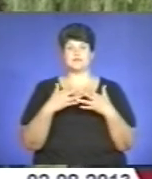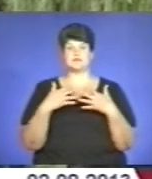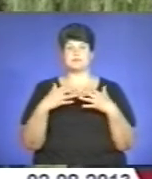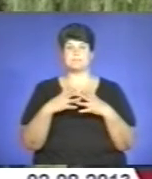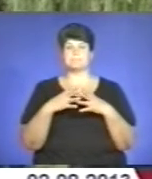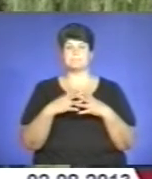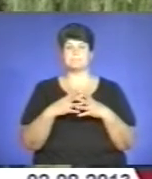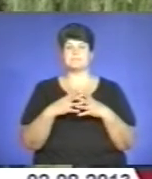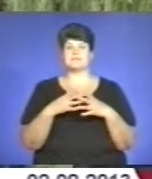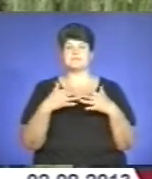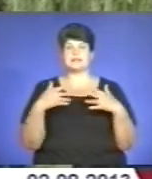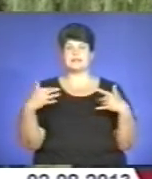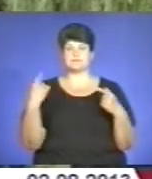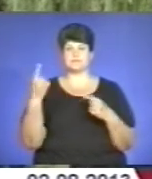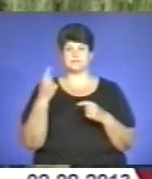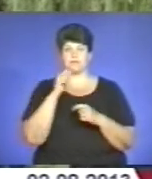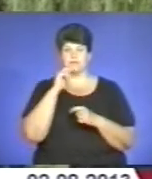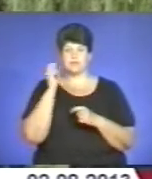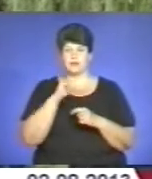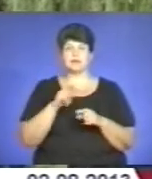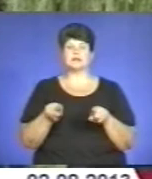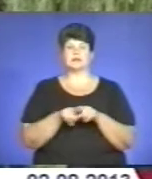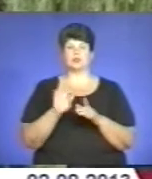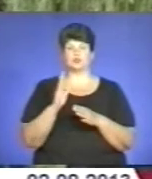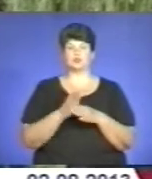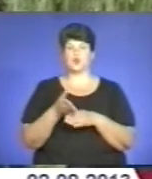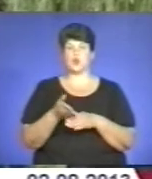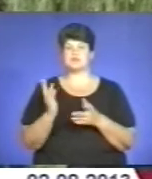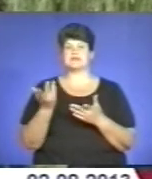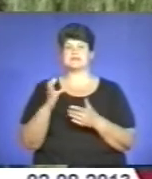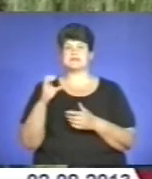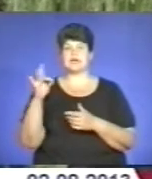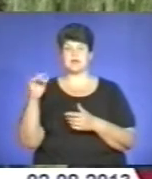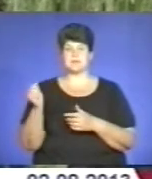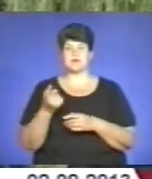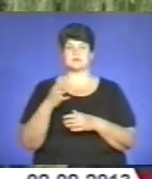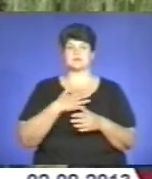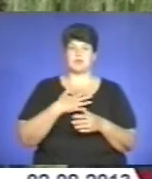областей України. Також будуть гості із Сербії, із Польщі, із Канади.